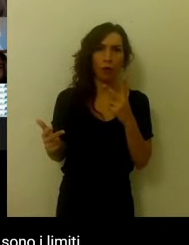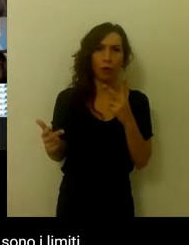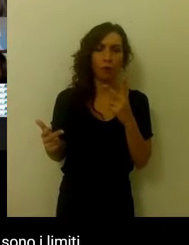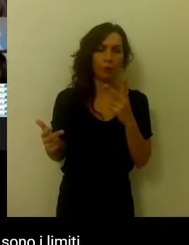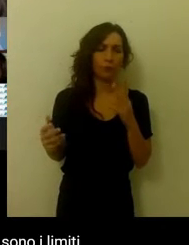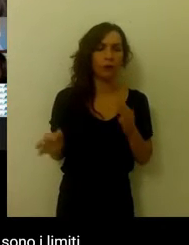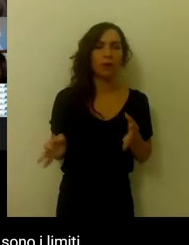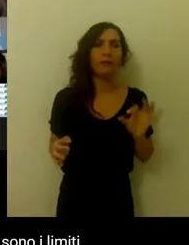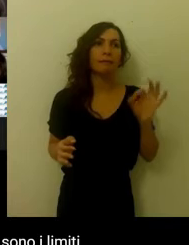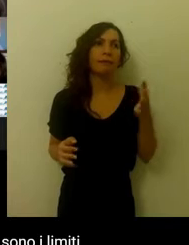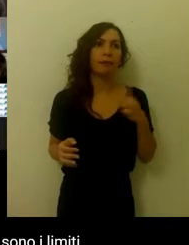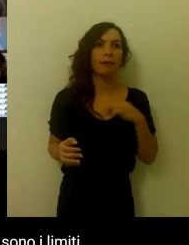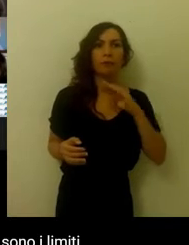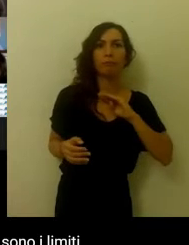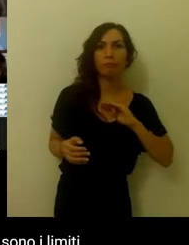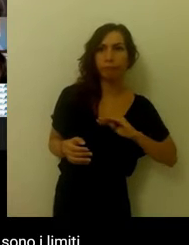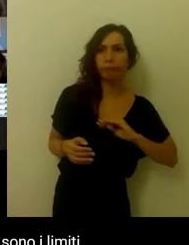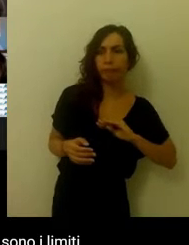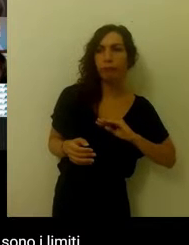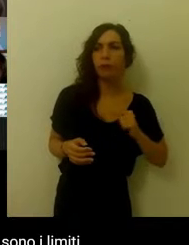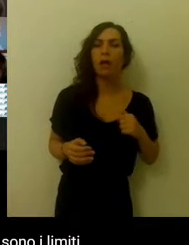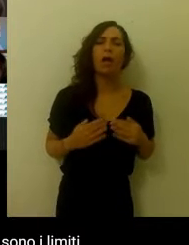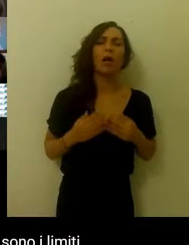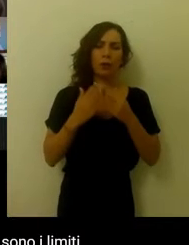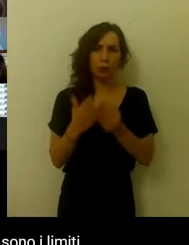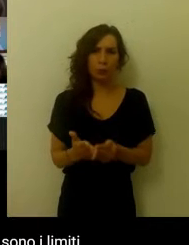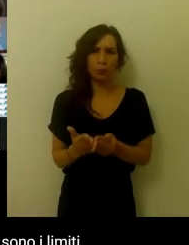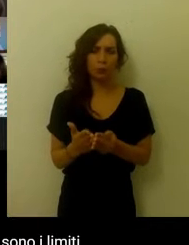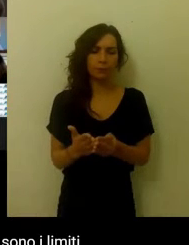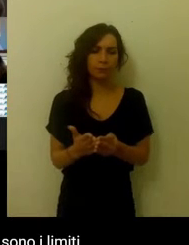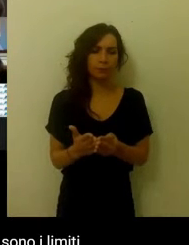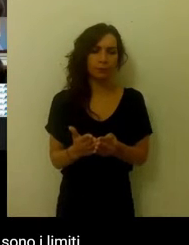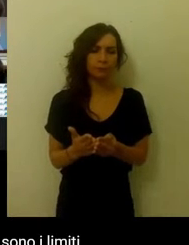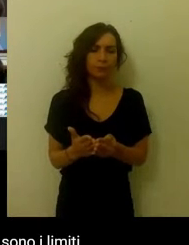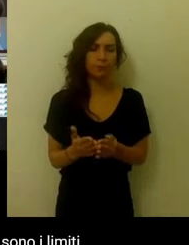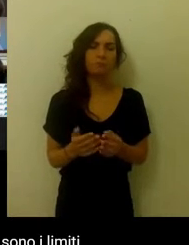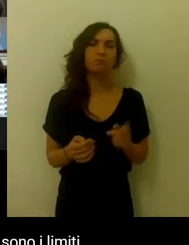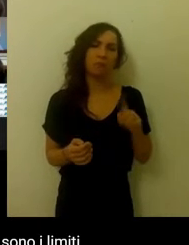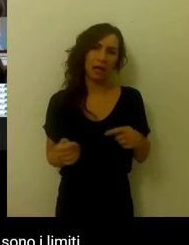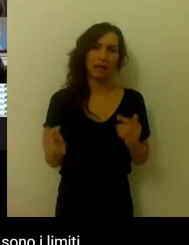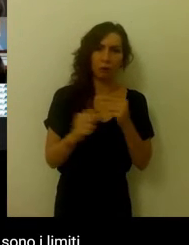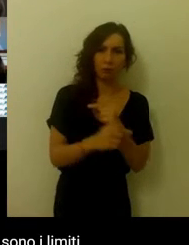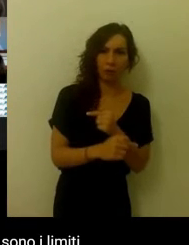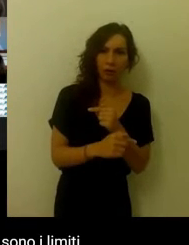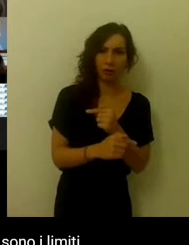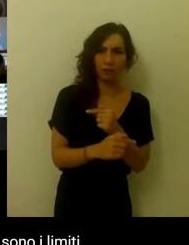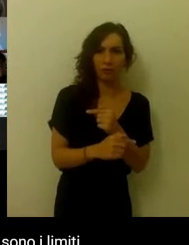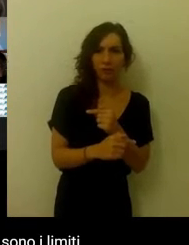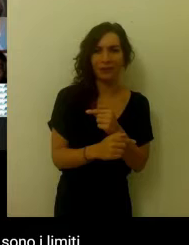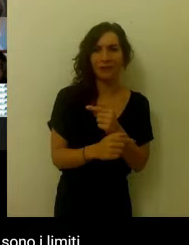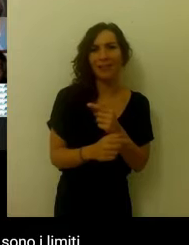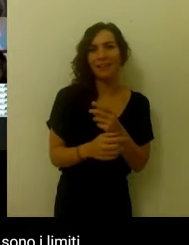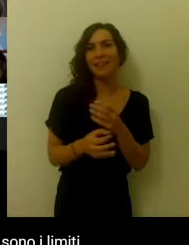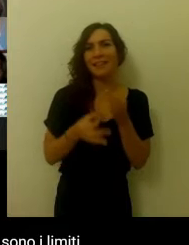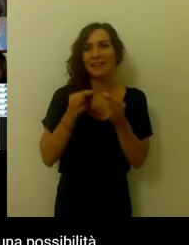'eccessiva autocritica, aiutarli ad esempio a vedere le buone qualità e il contrario. Quindi insegnargli anche a